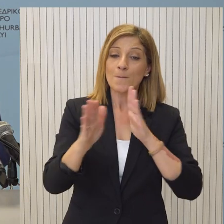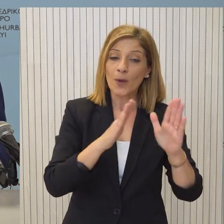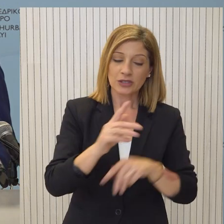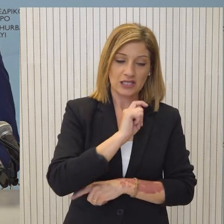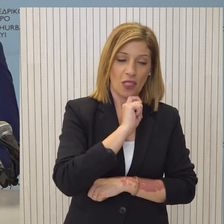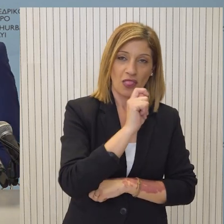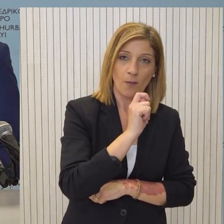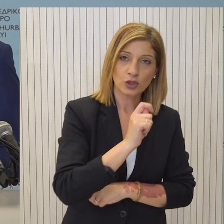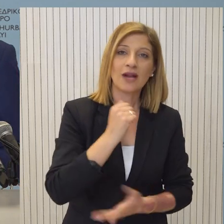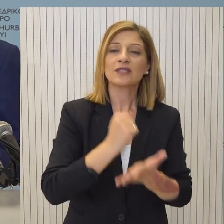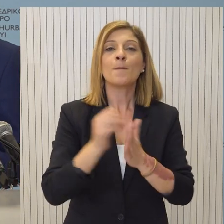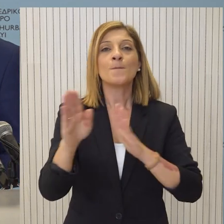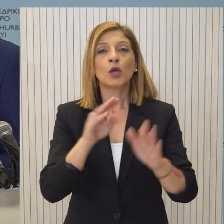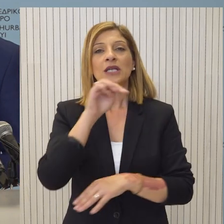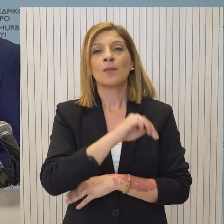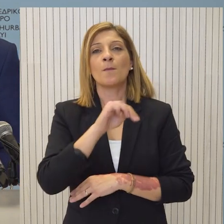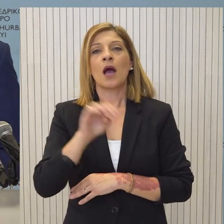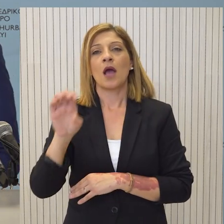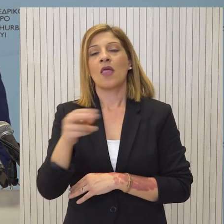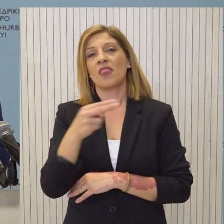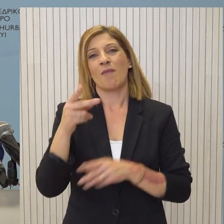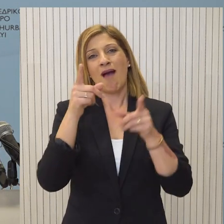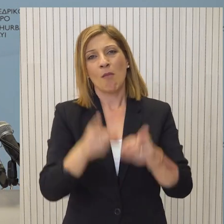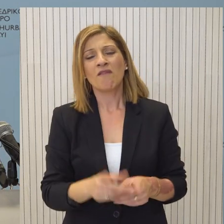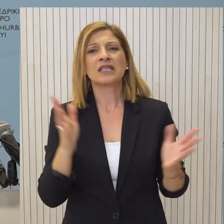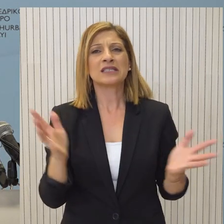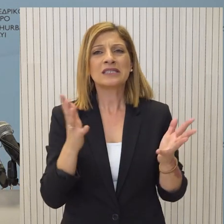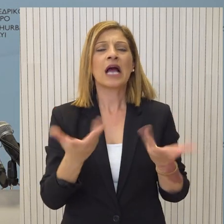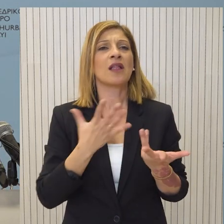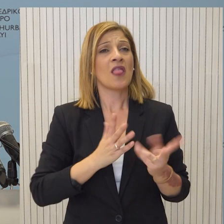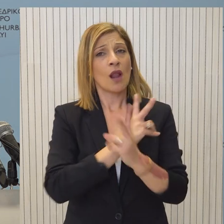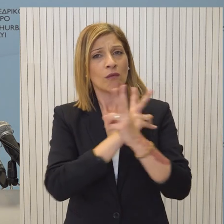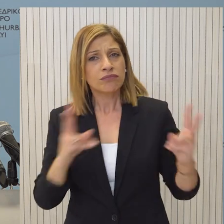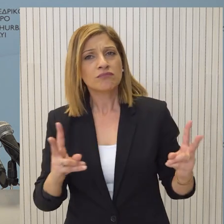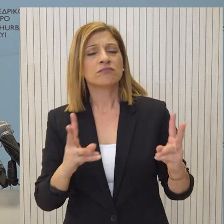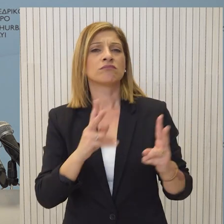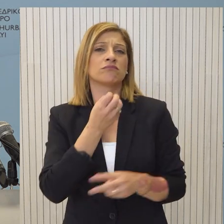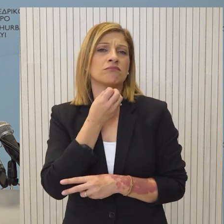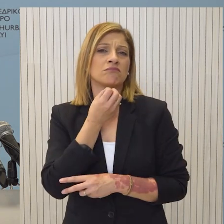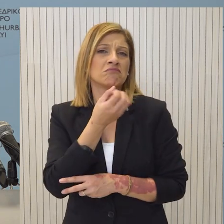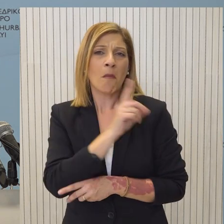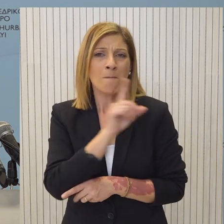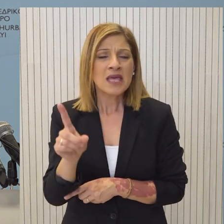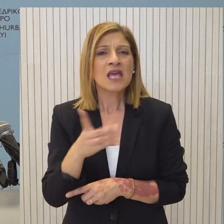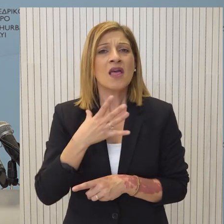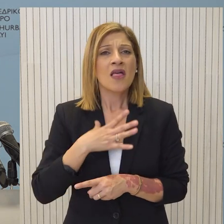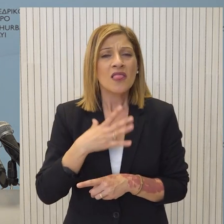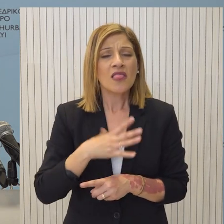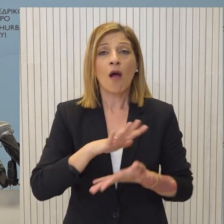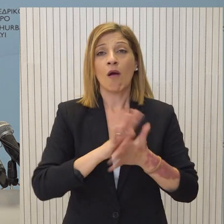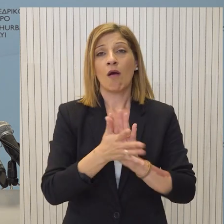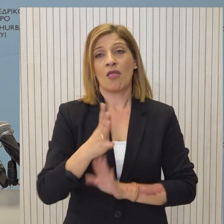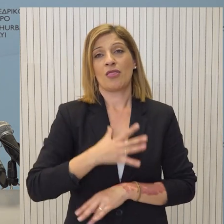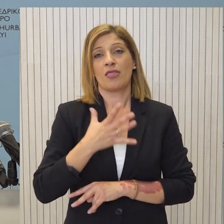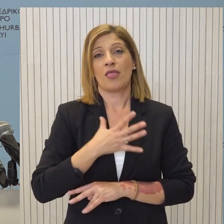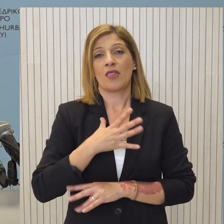από παρεμβάσεις στις συντακτικές αποφάσεις, την διαφάνεια του διοικτυσιακού καθεστώς των μέσων μαζικής ενημέρωσης, αλλά και της